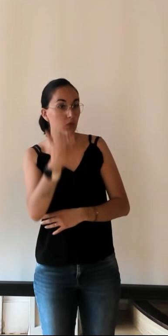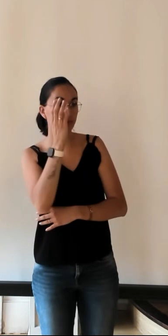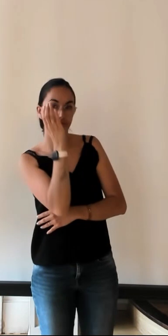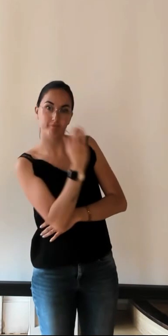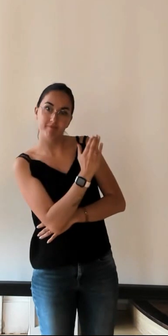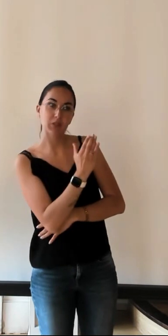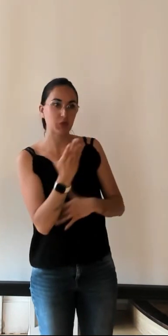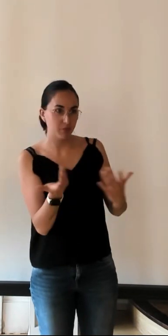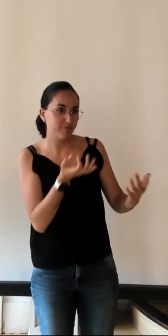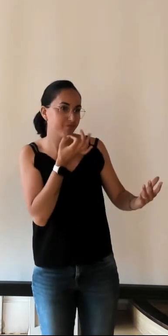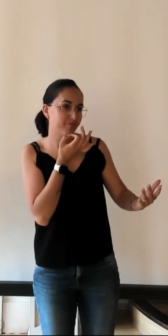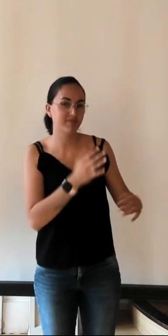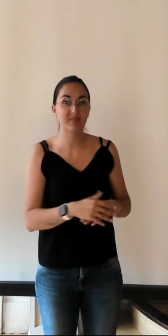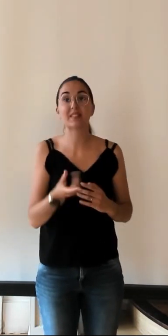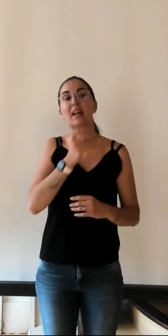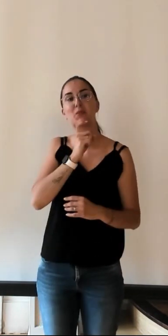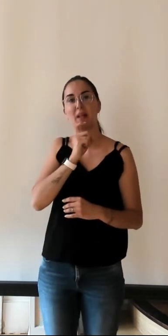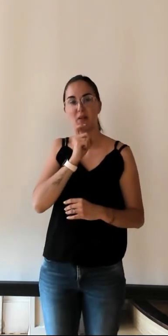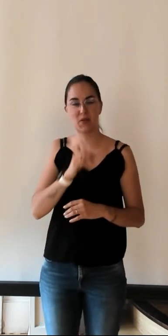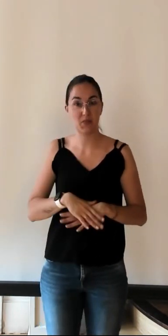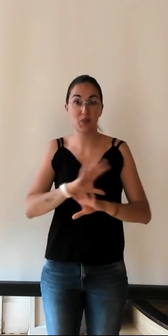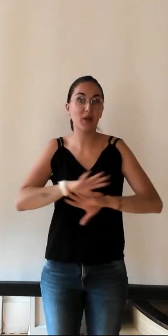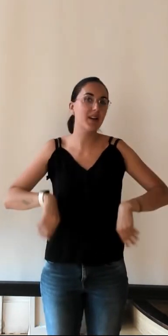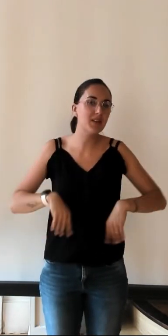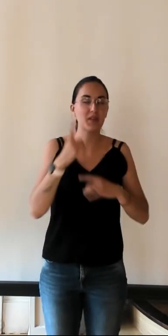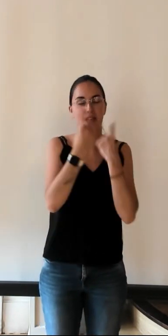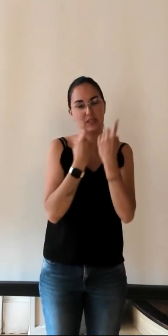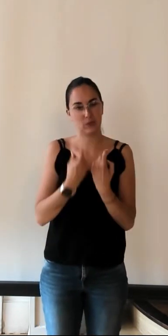participants de la conférence. À tout à l'heure pour les questions.